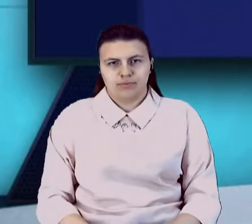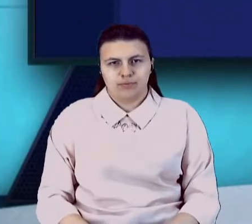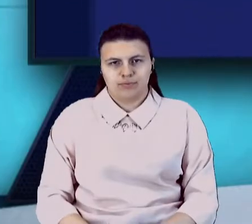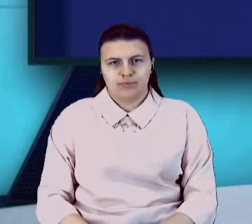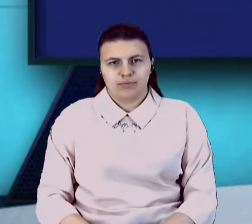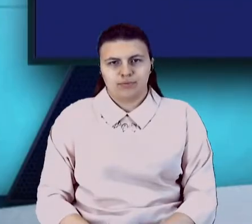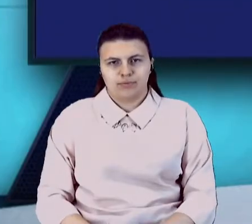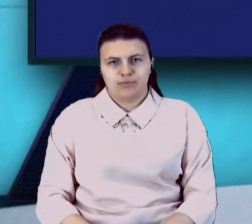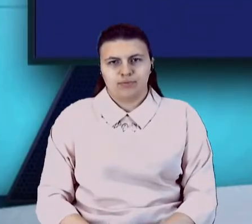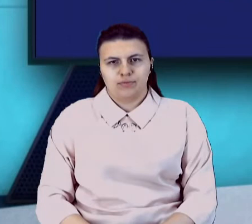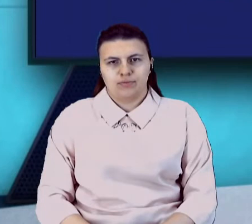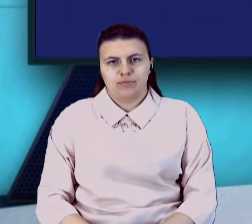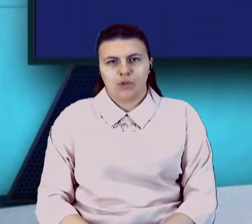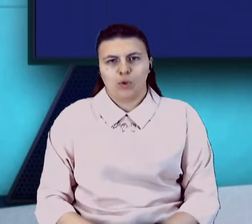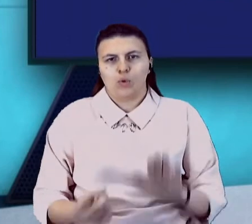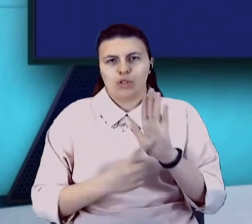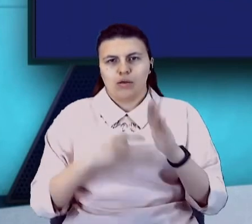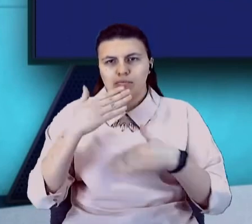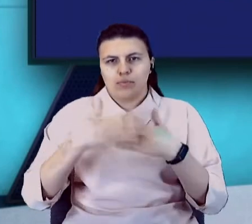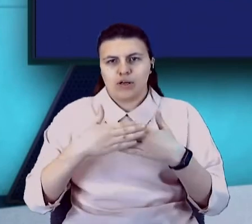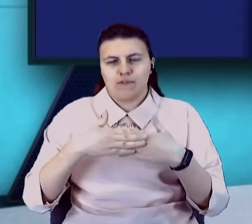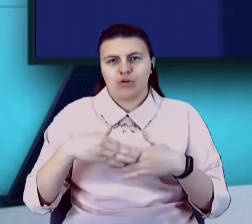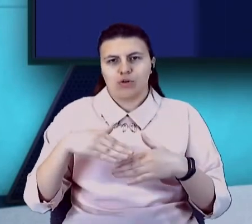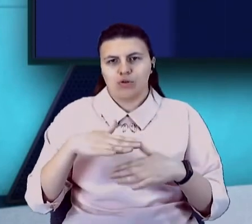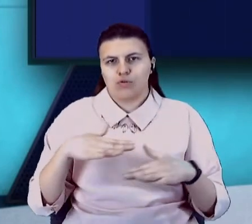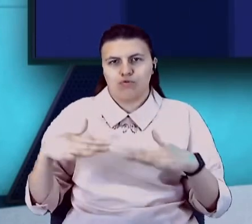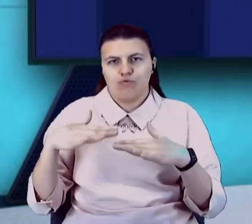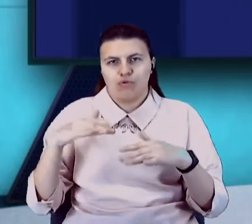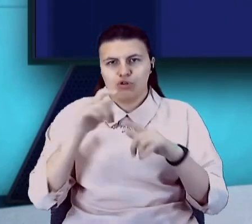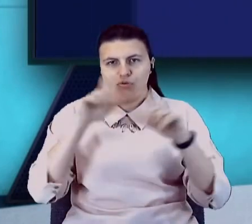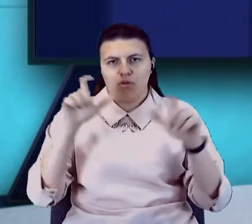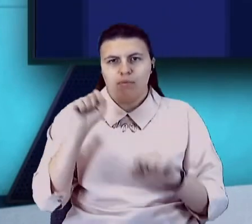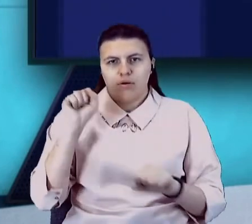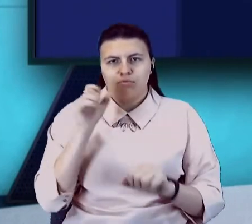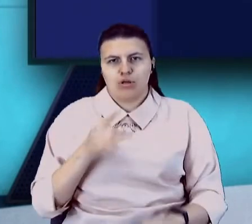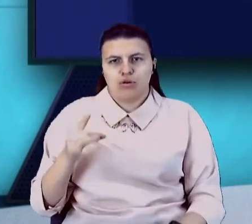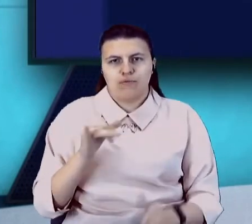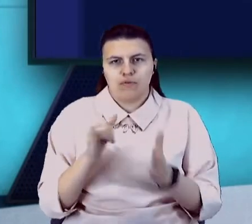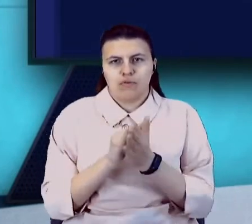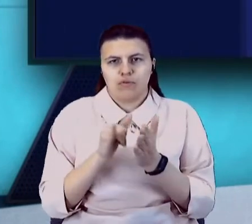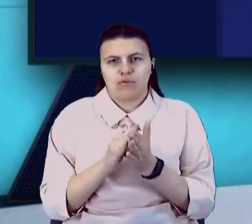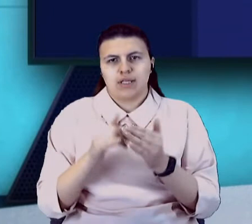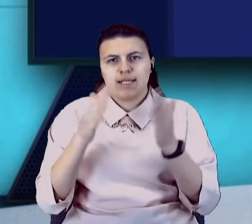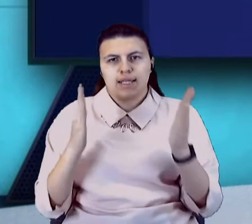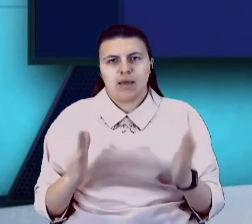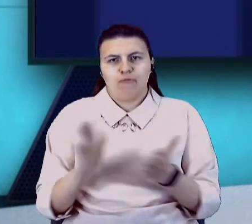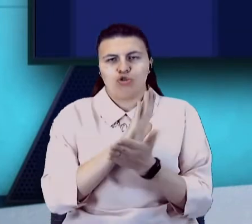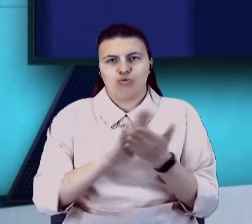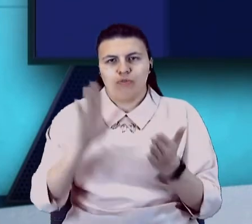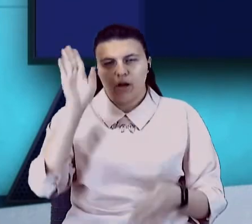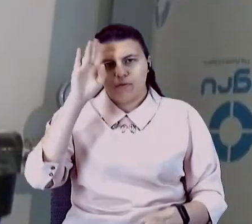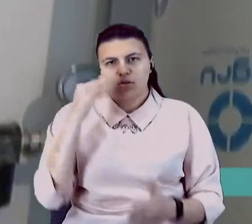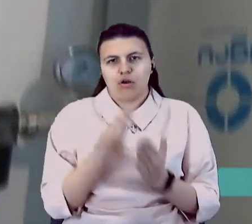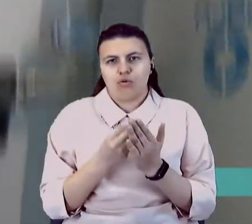У шести прифронтових школах Бахмутського району встановлюють систему фільтрування води за гроші благодійної